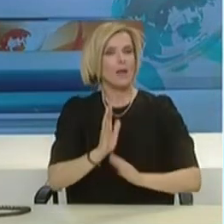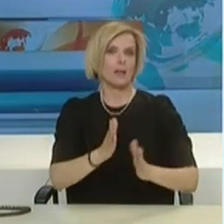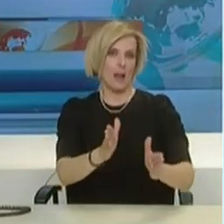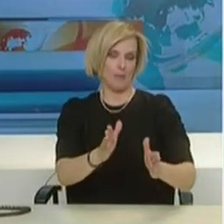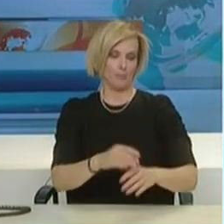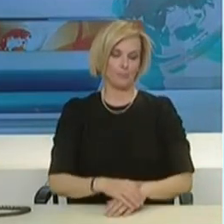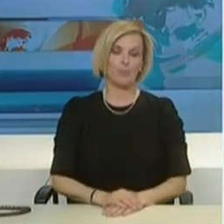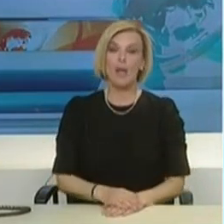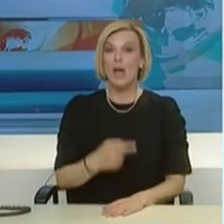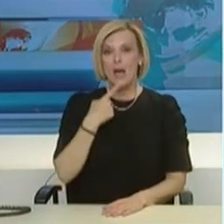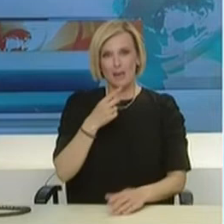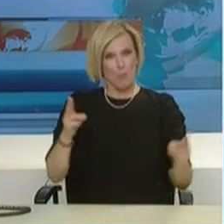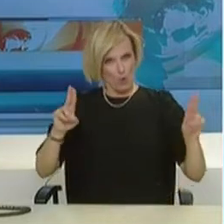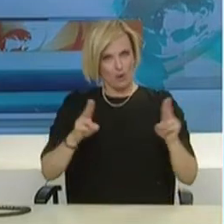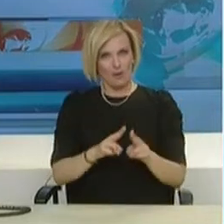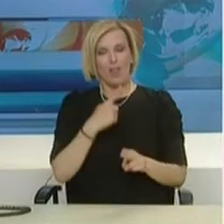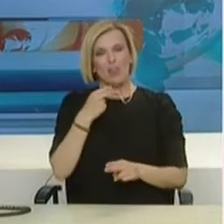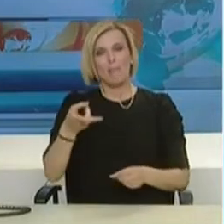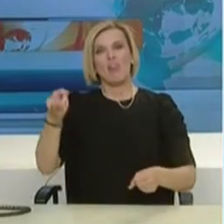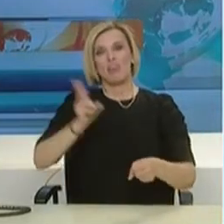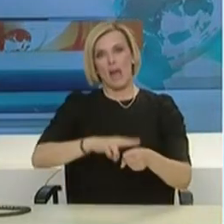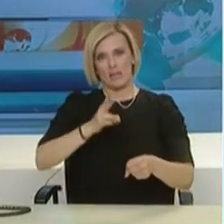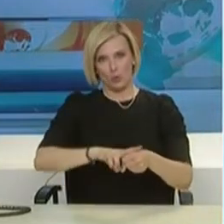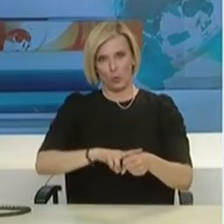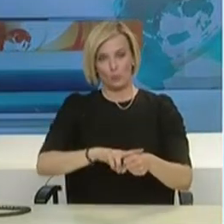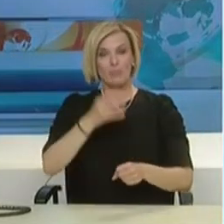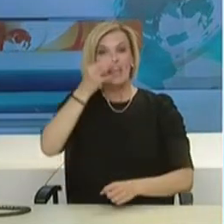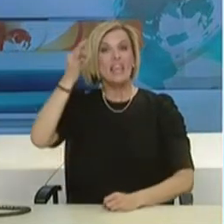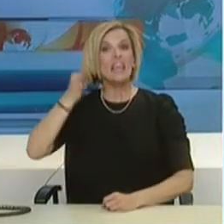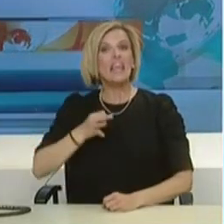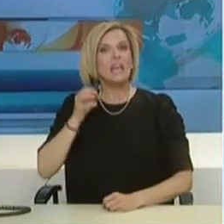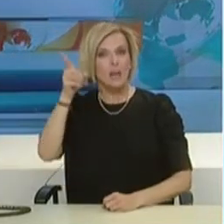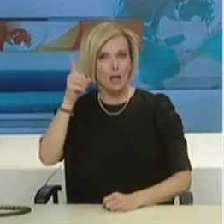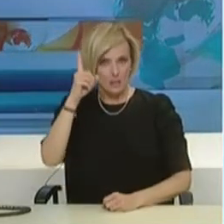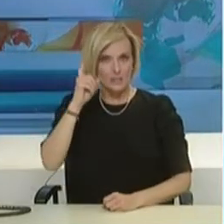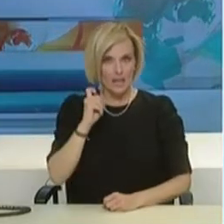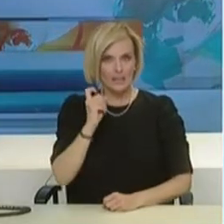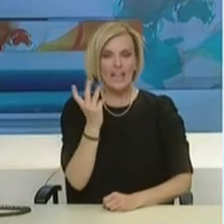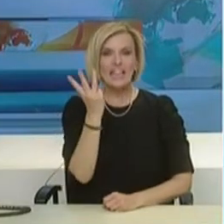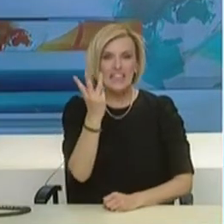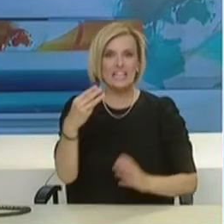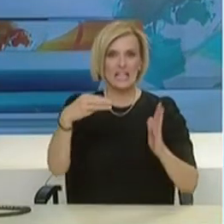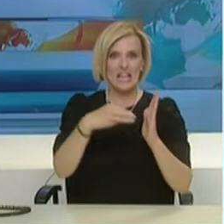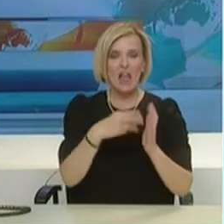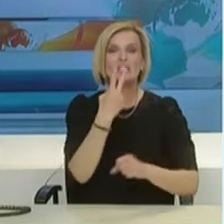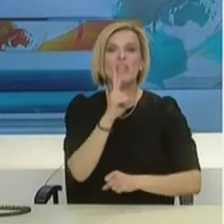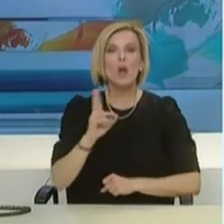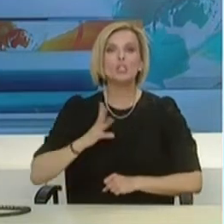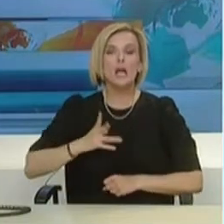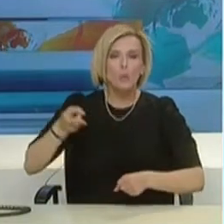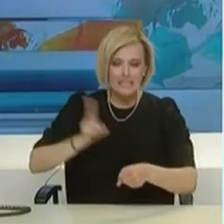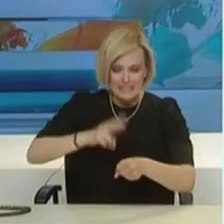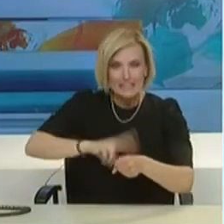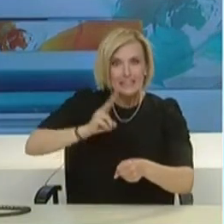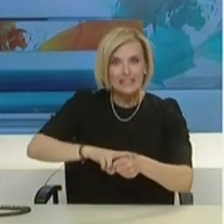θανάτους. Στην Κίνα, ο συνολικός αριθμός θανάτων αναφέρεται σε περισσότερους από 3.200 ασθενείς, ενώ